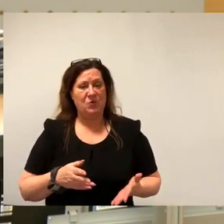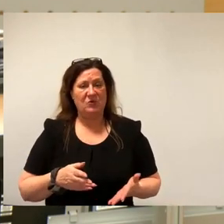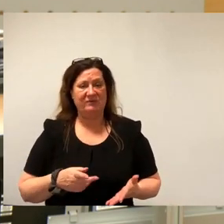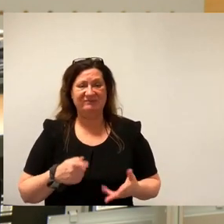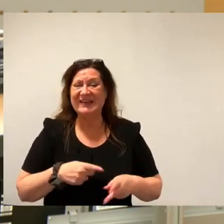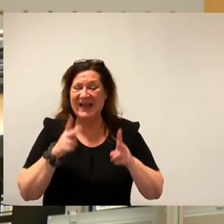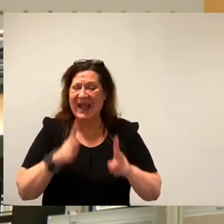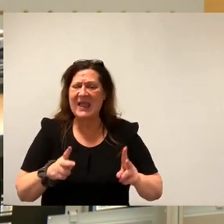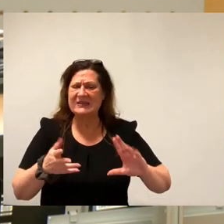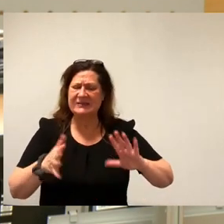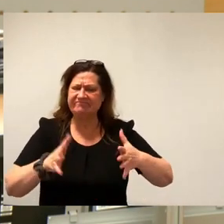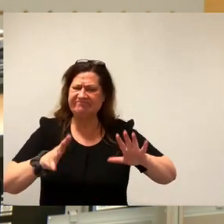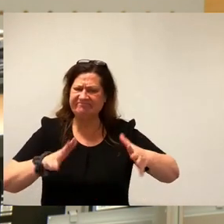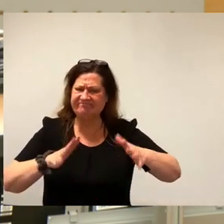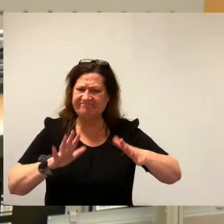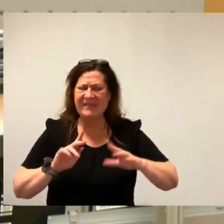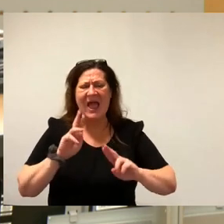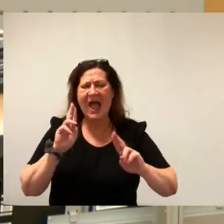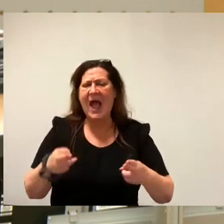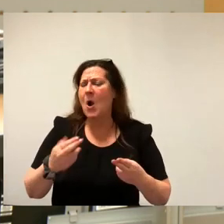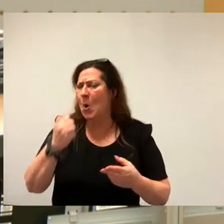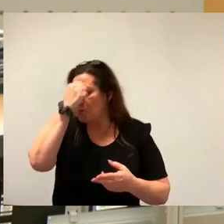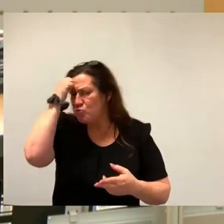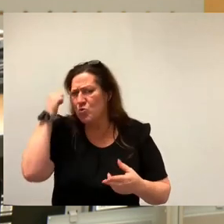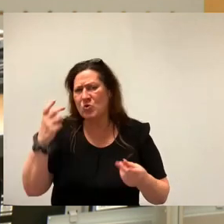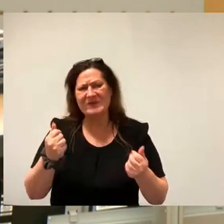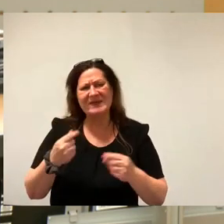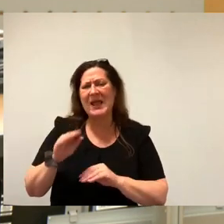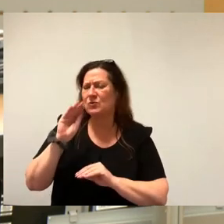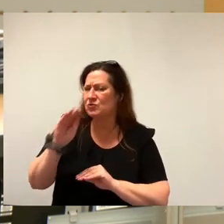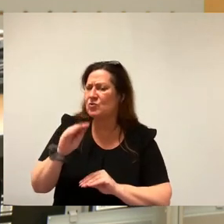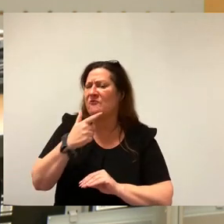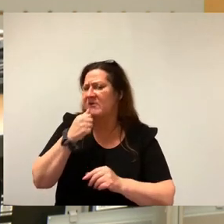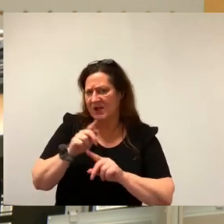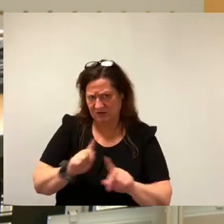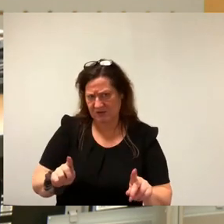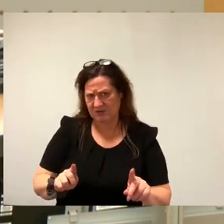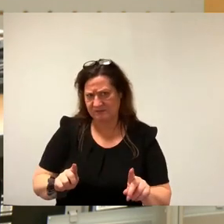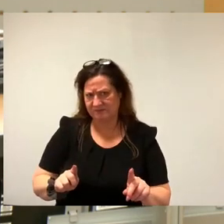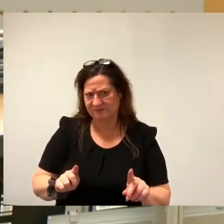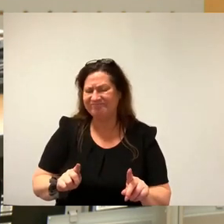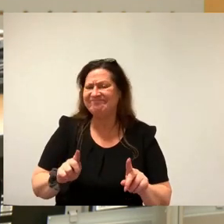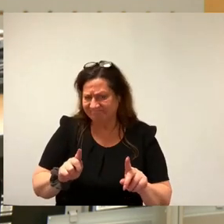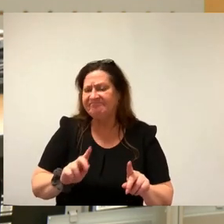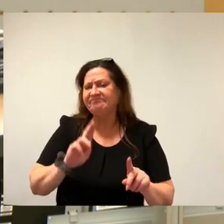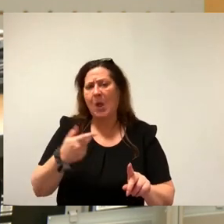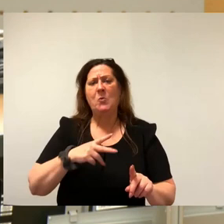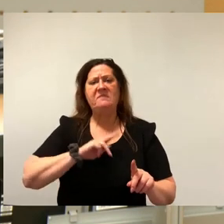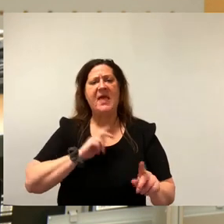und auch die Notwendigkeit des Erlasses von Bußgeldern in Dresden zukünftig zu vermeiden, haben wir diesen Änderungsantrag eingebracht.